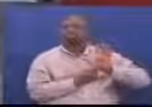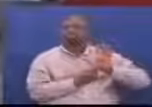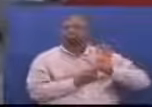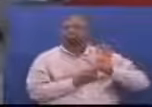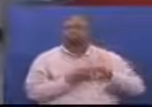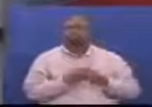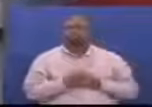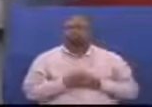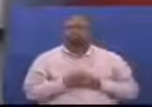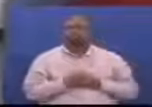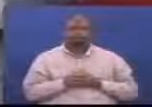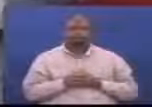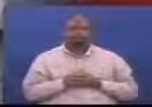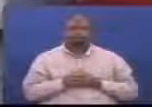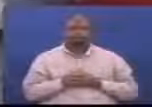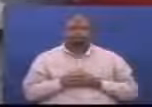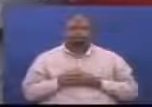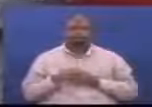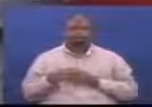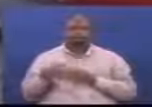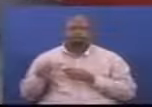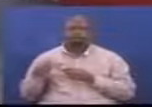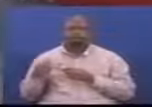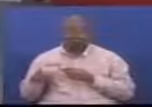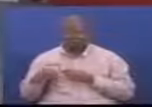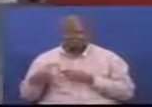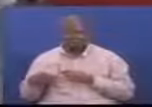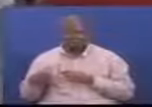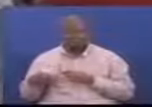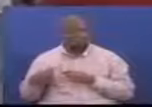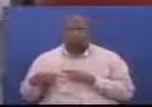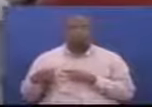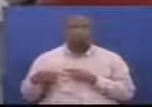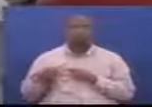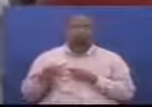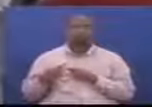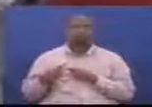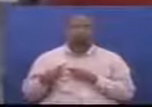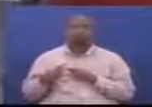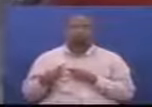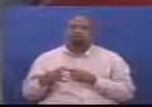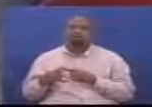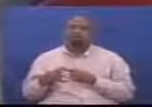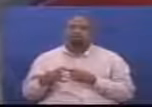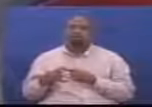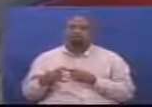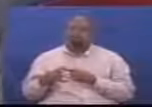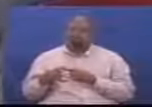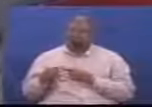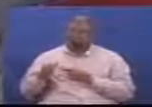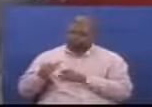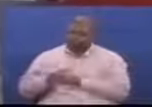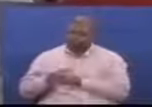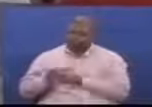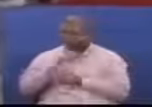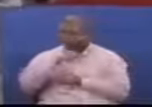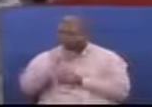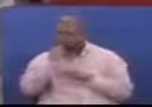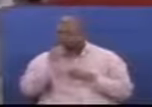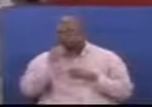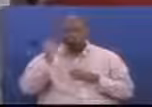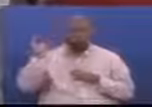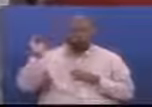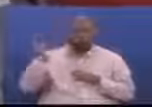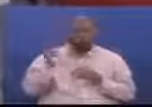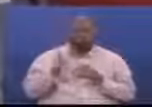Kiwanda cha kuchenjua Madini kilichopo geita Kusindika nyama Kisivani Shinyanga